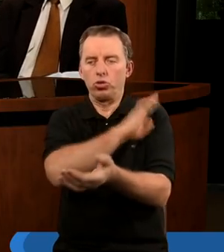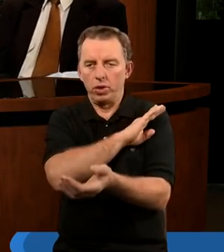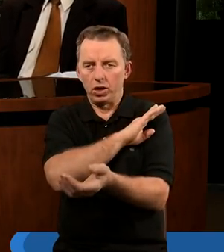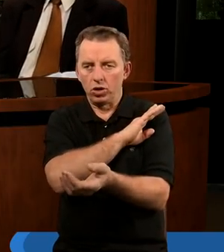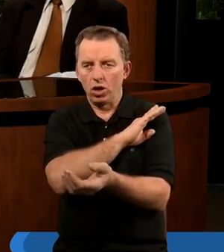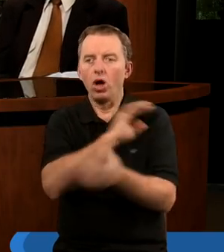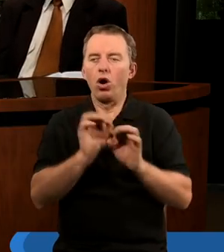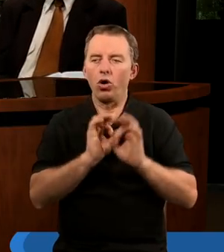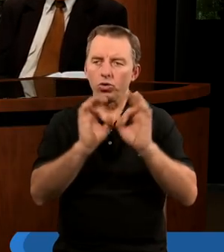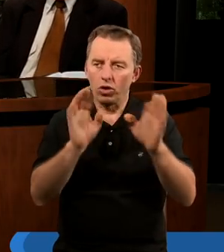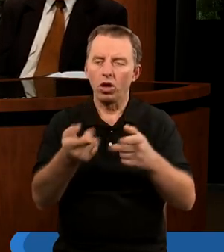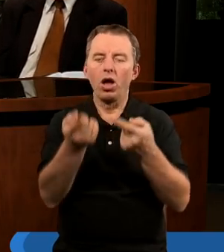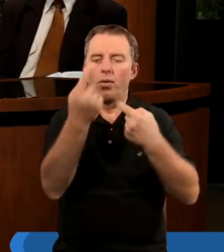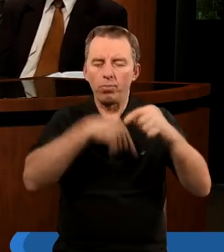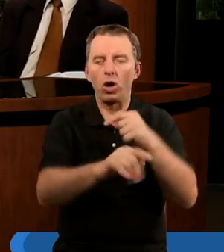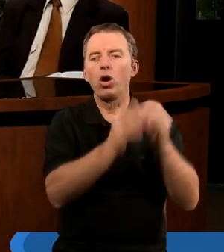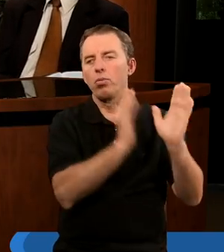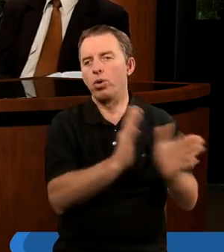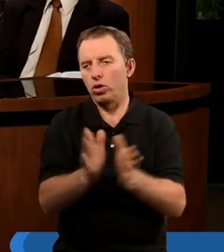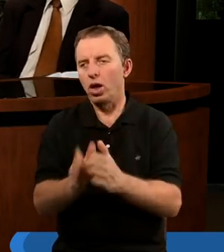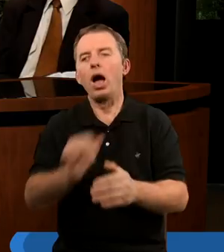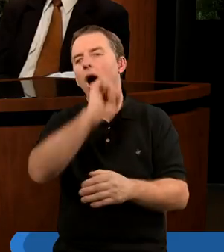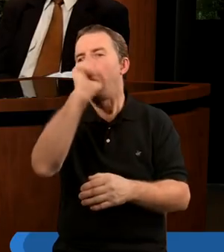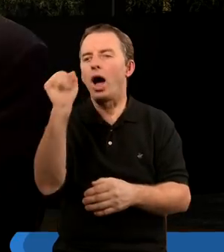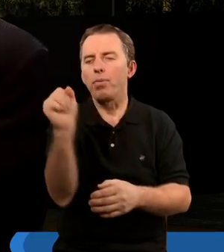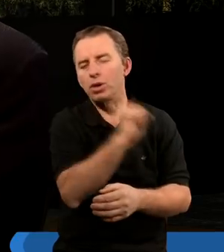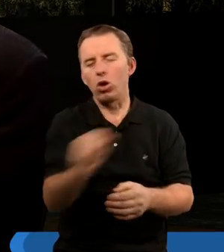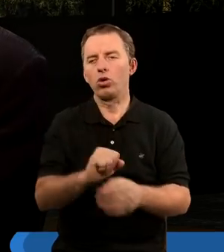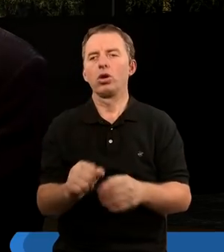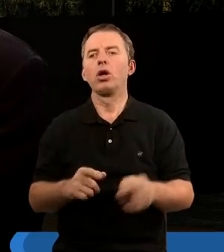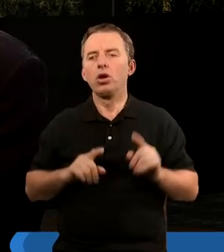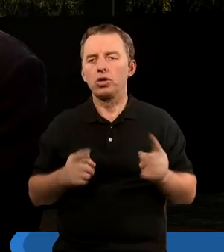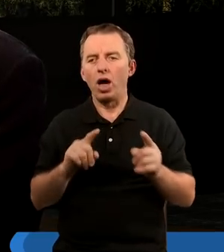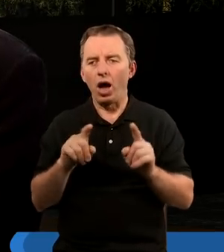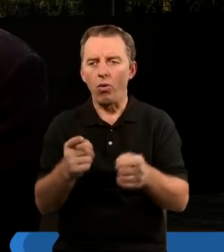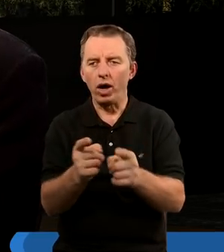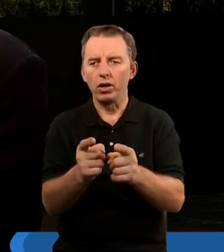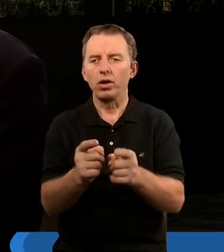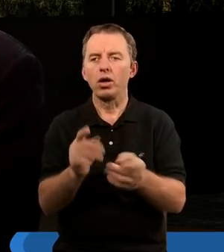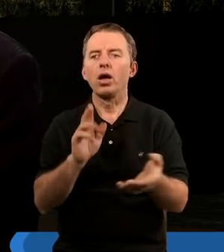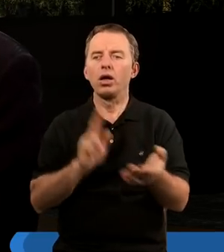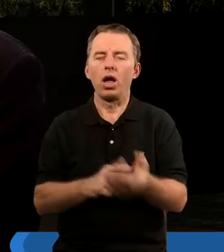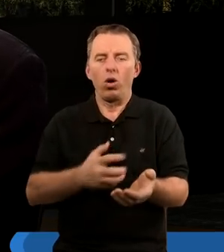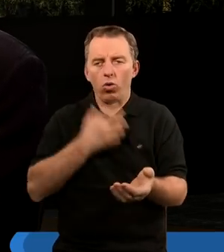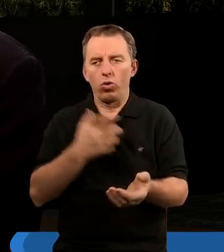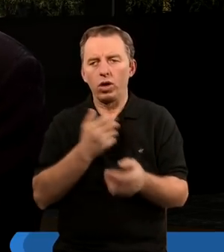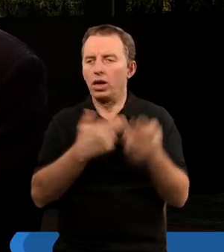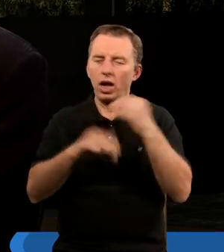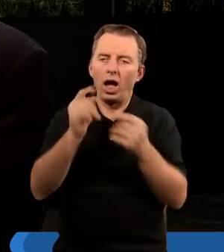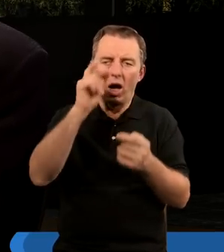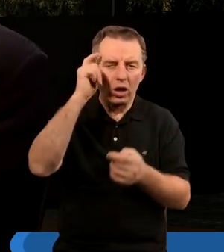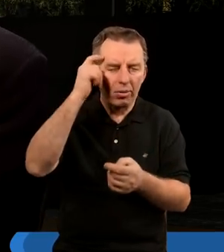Oczywiście, oczywiście, podporządkowuje sobie absolutnie. I działając na uczucia, na